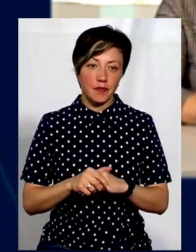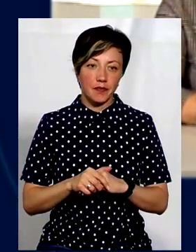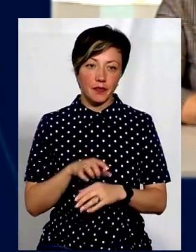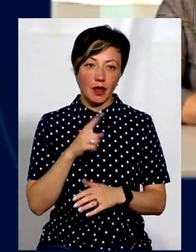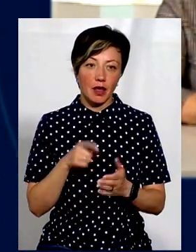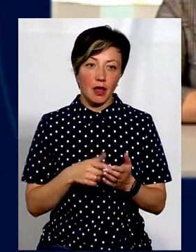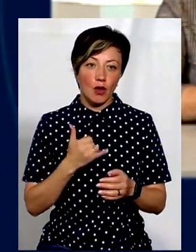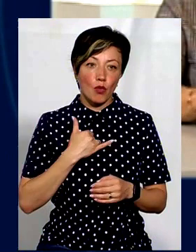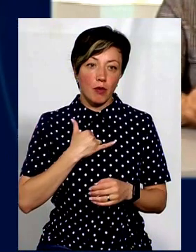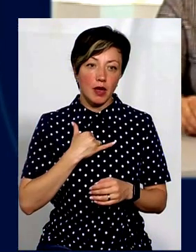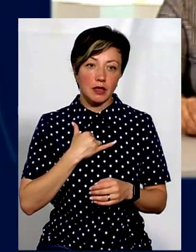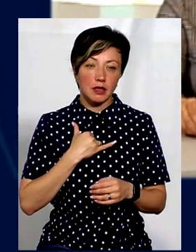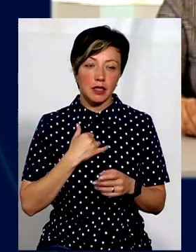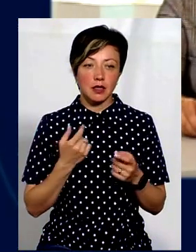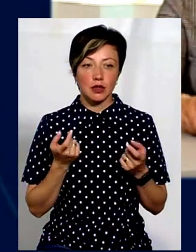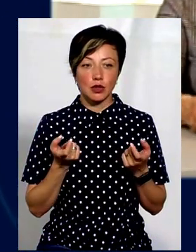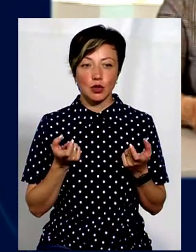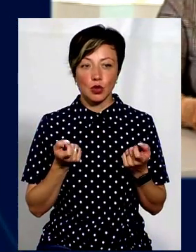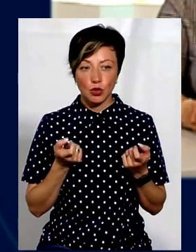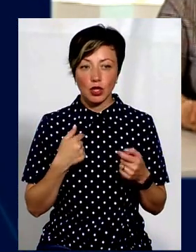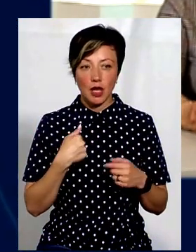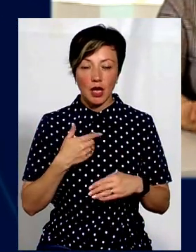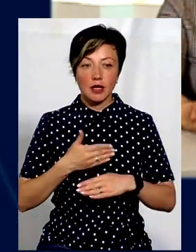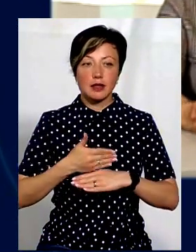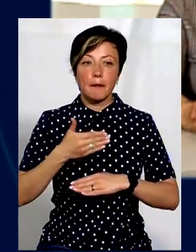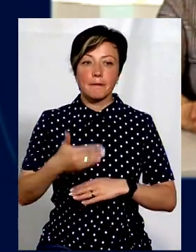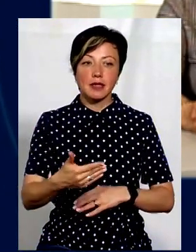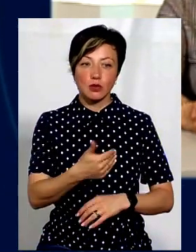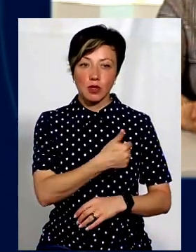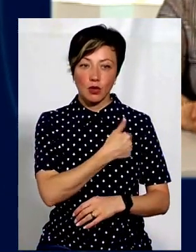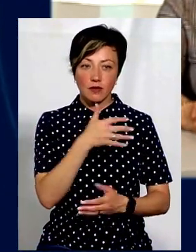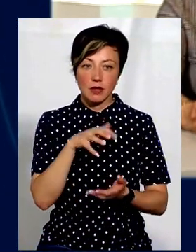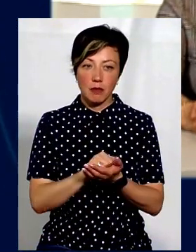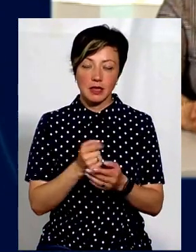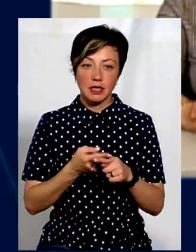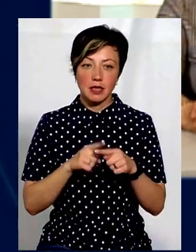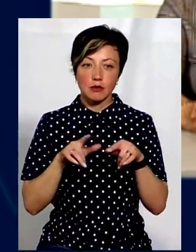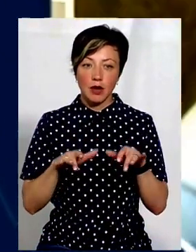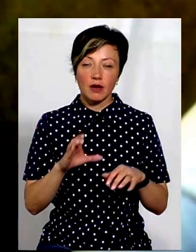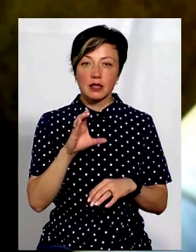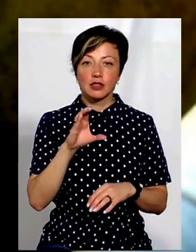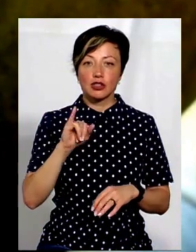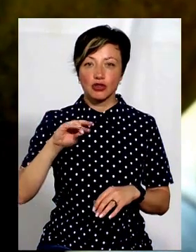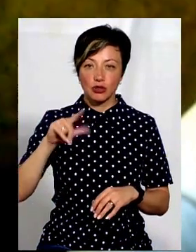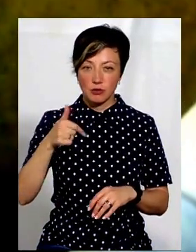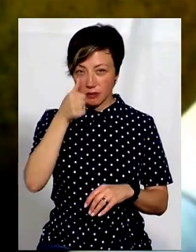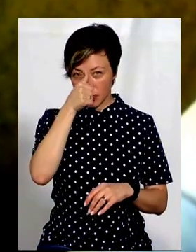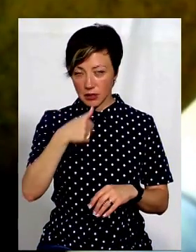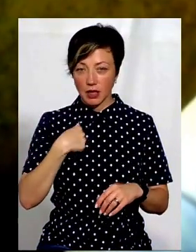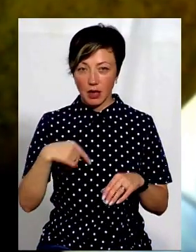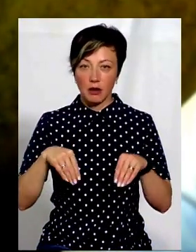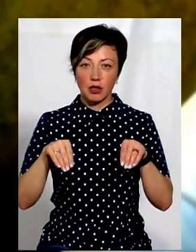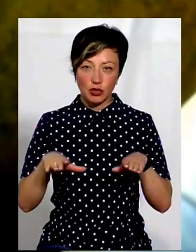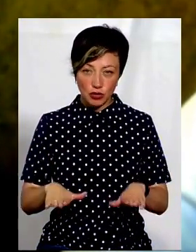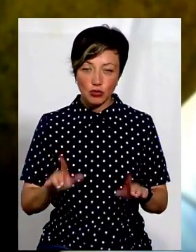власне, в мене трошечки я запізно захотів займатися цією справою. В січні місяці я прийняв